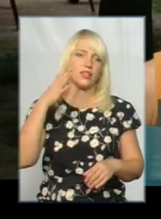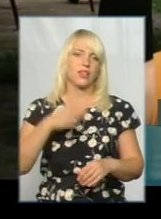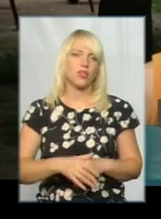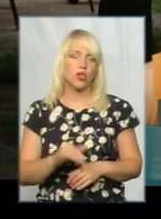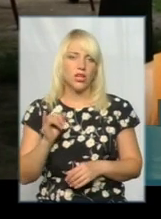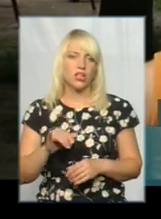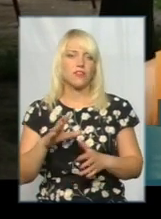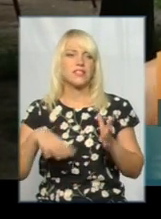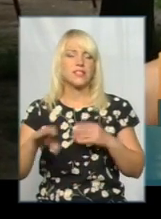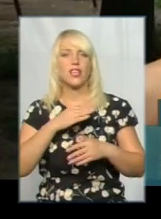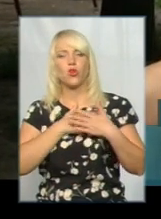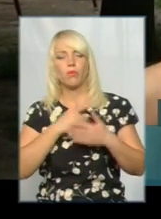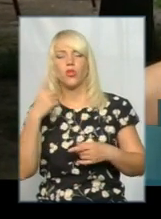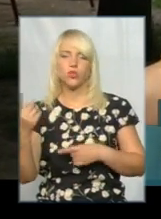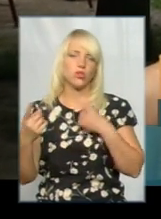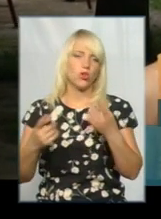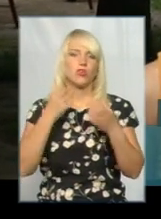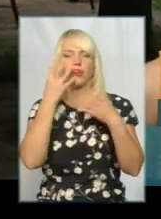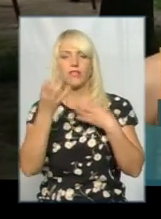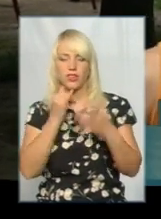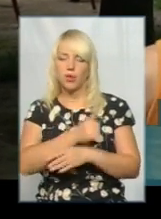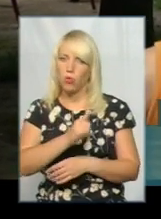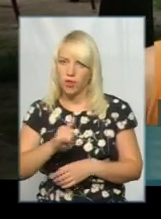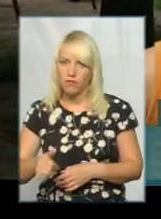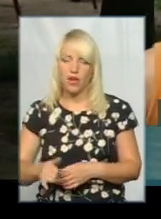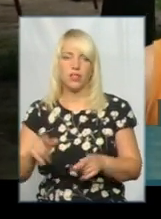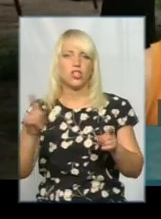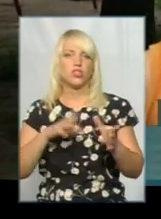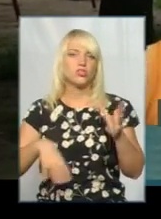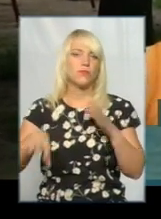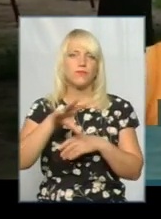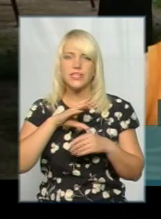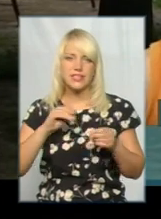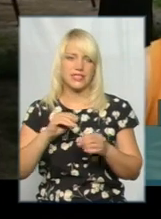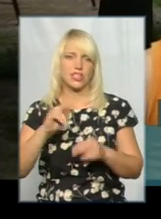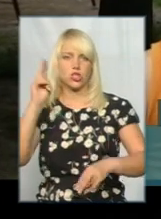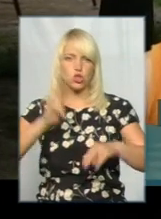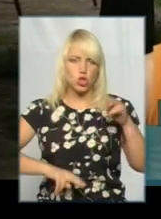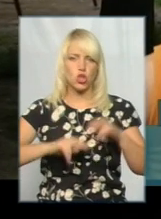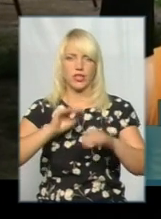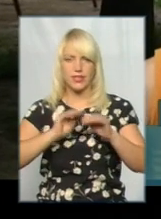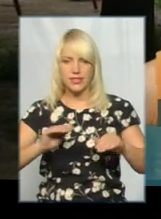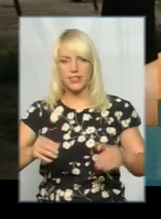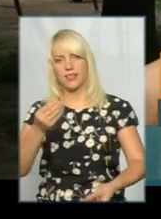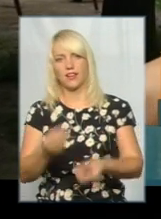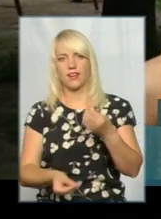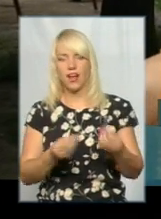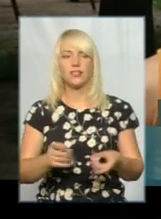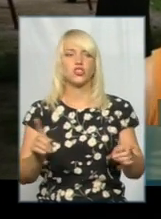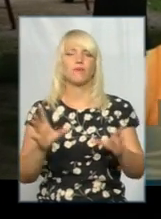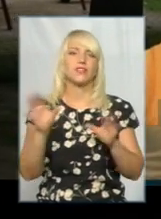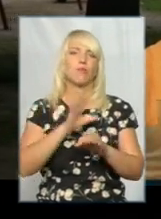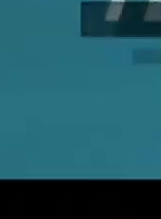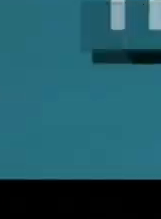Всі любили один одного, квіти поливали, щоб все, всі строїли, діти гралися. Все було